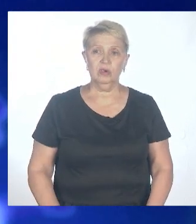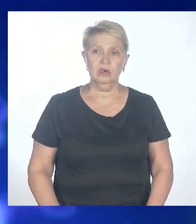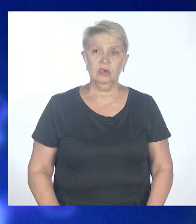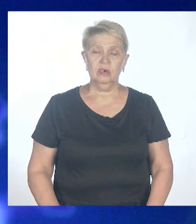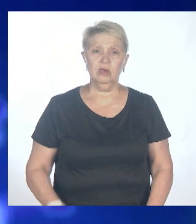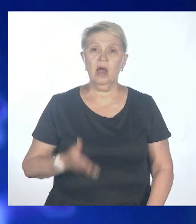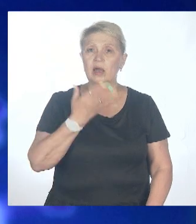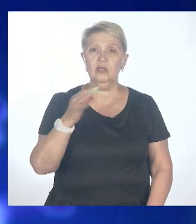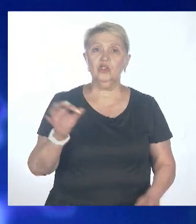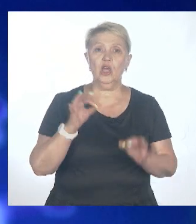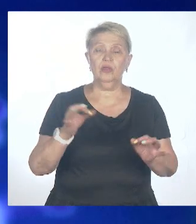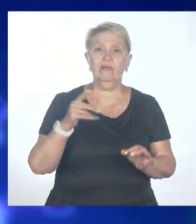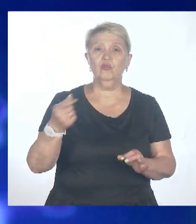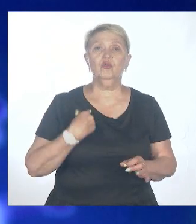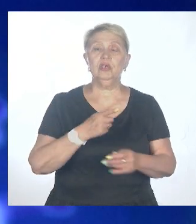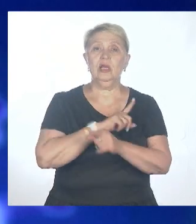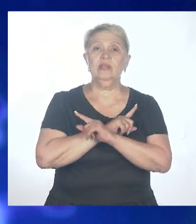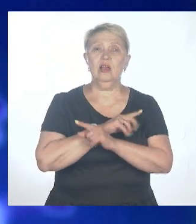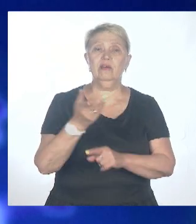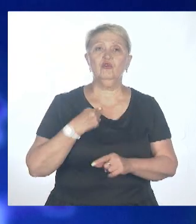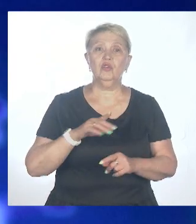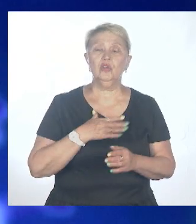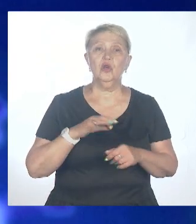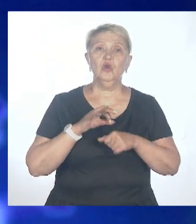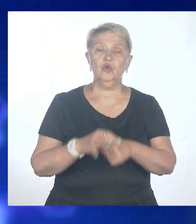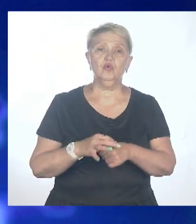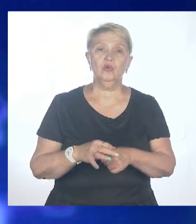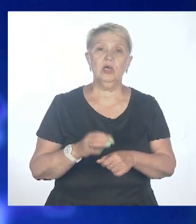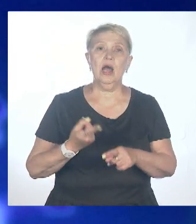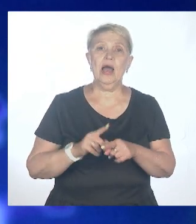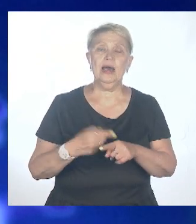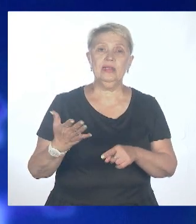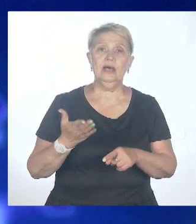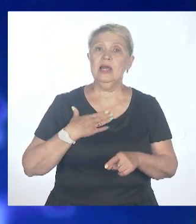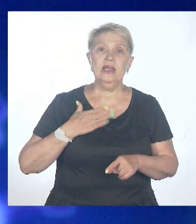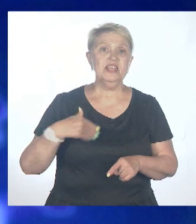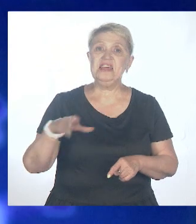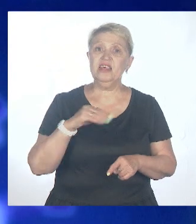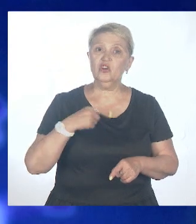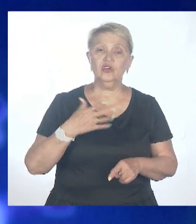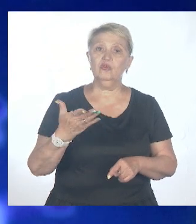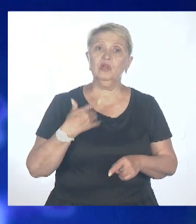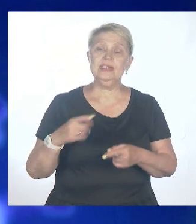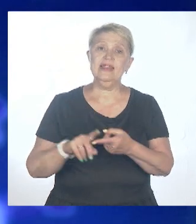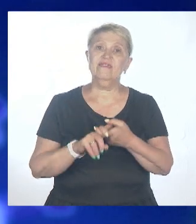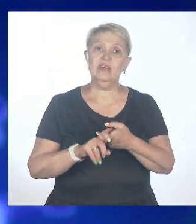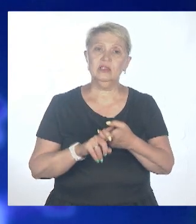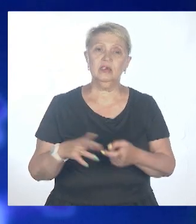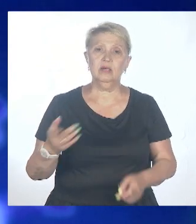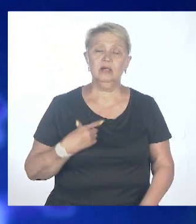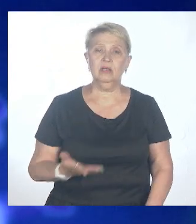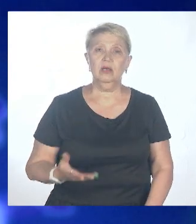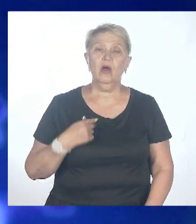нет ни одного летального исхода. К счастью для нас. Но еще раз повторюсь, да, это не наша инфекция. И, например, оспой коров мы с вами